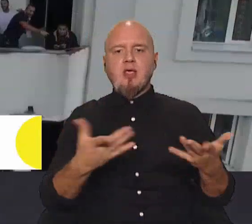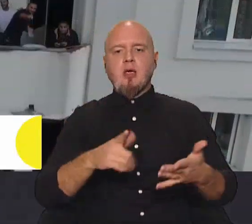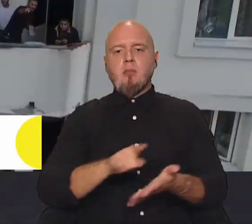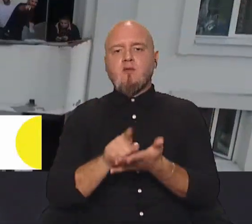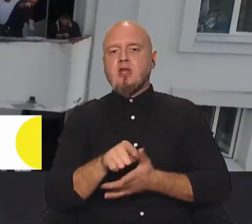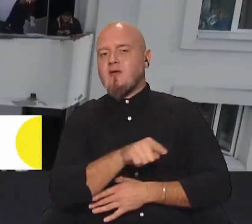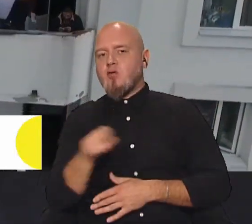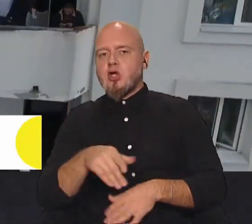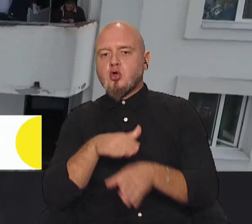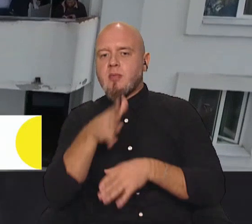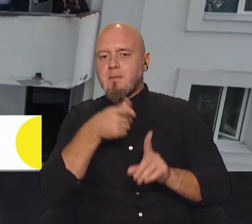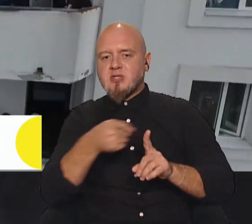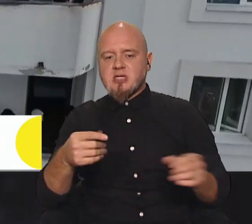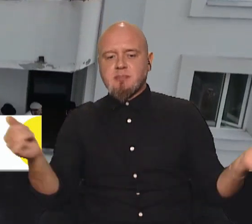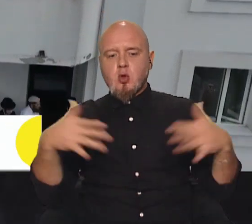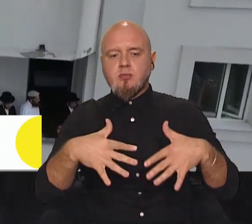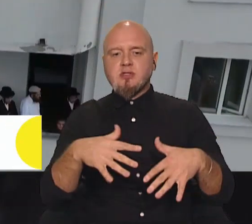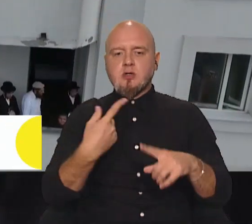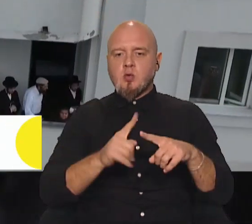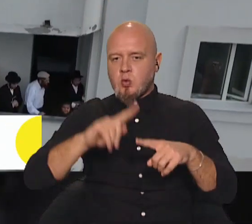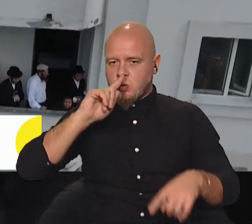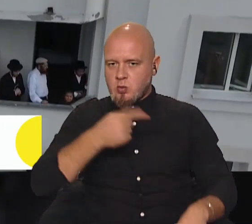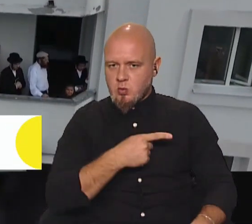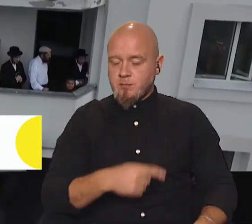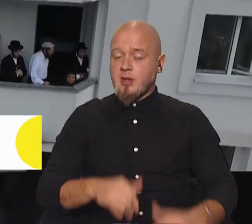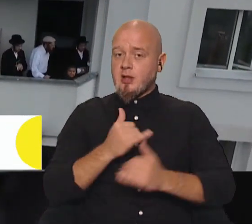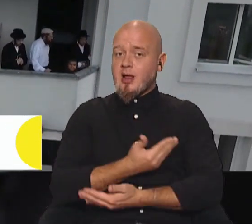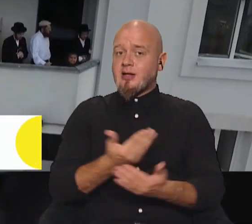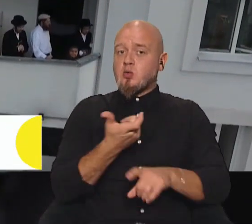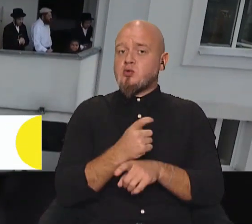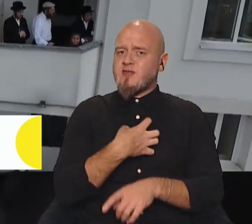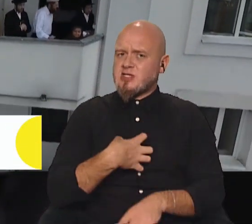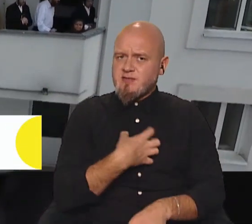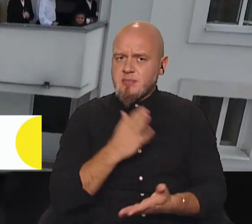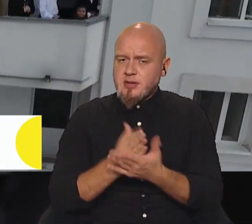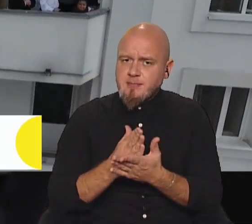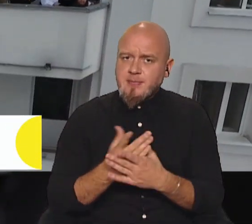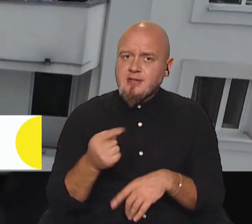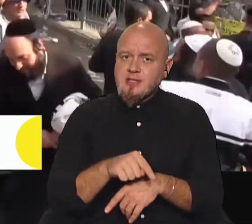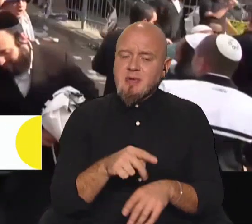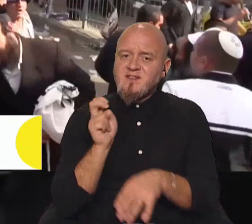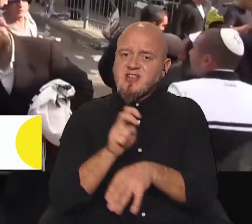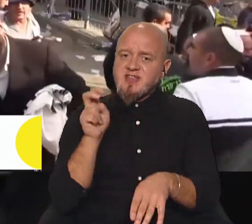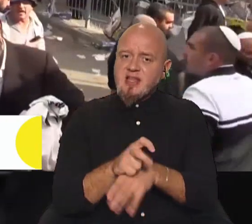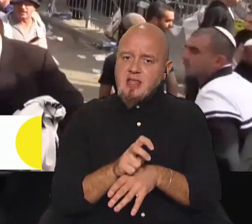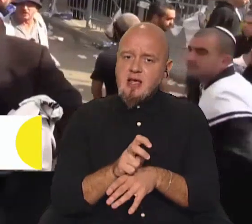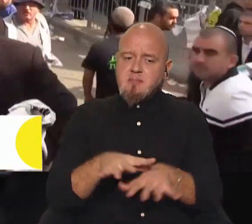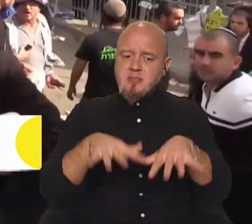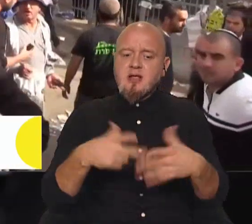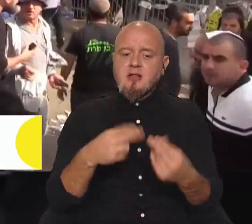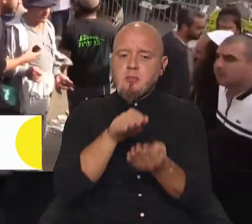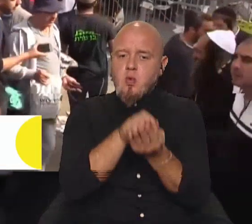дотримуватися під час паломництва цього року. Для них дуже важливим є саме відвідання місця,